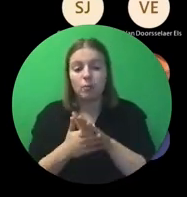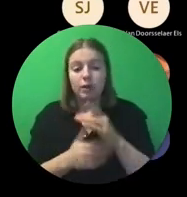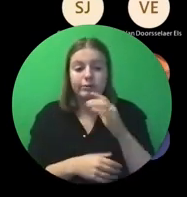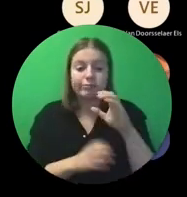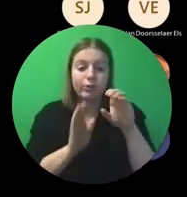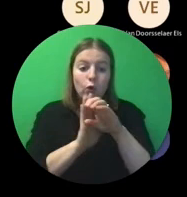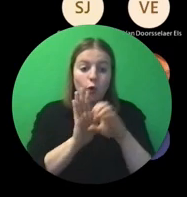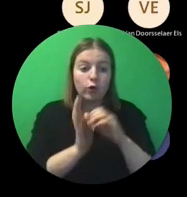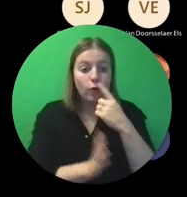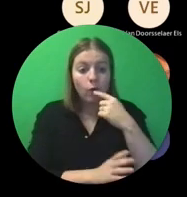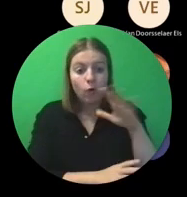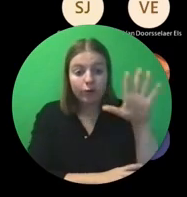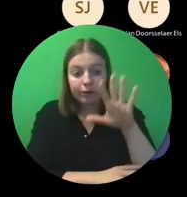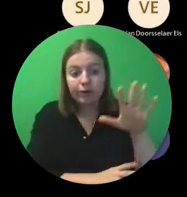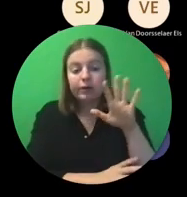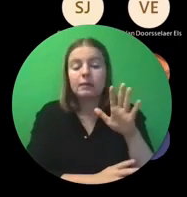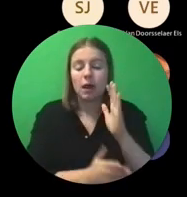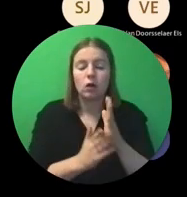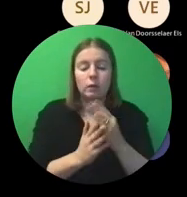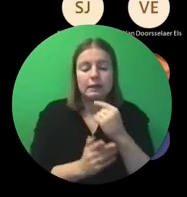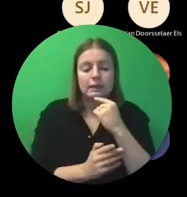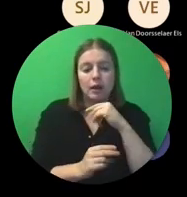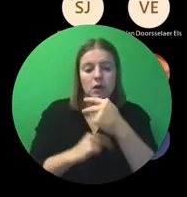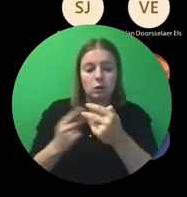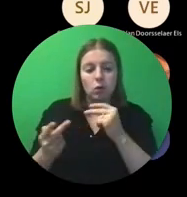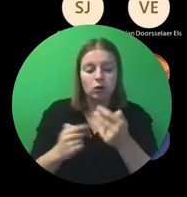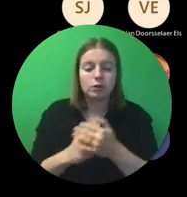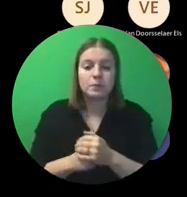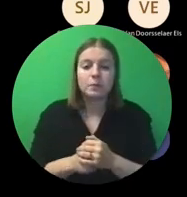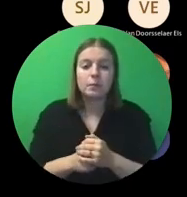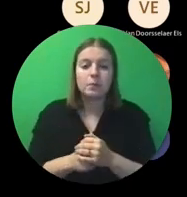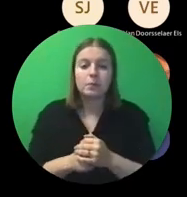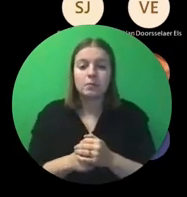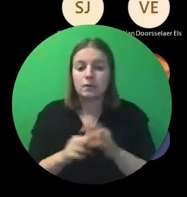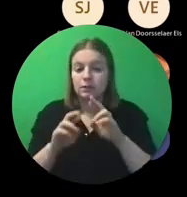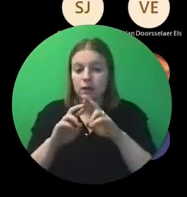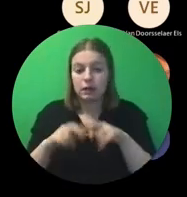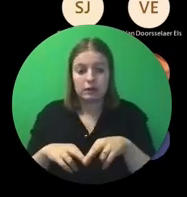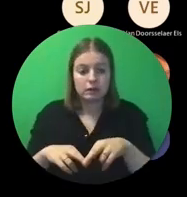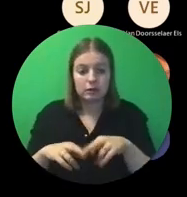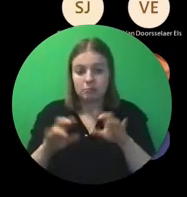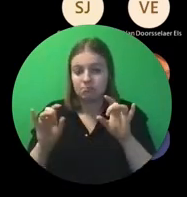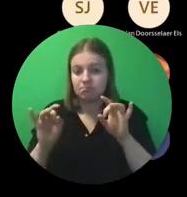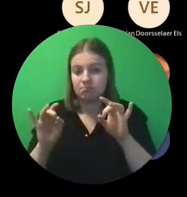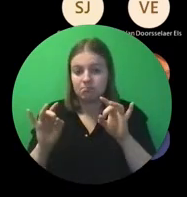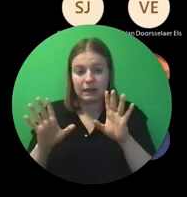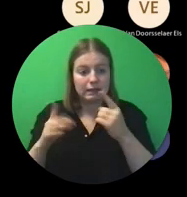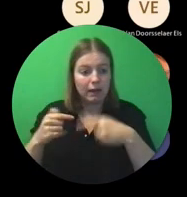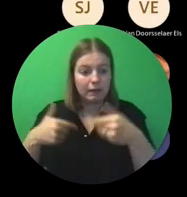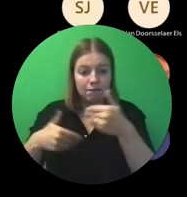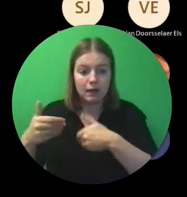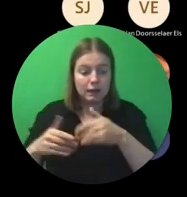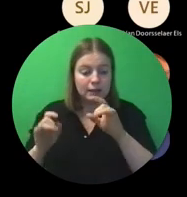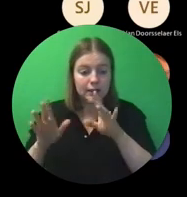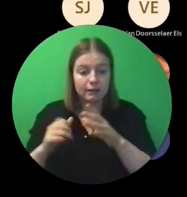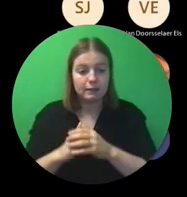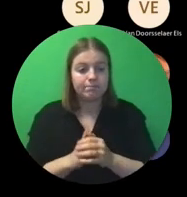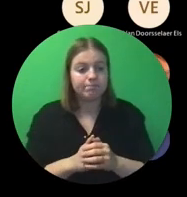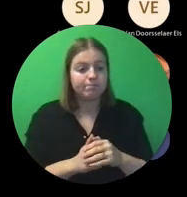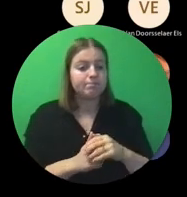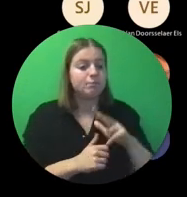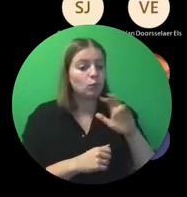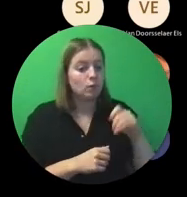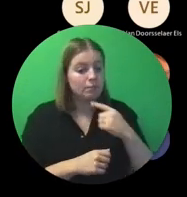behandeld, en voor de rest komen er momenteel geen vragen meer binnen. Oké.